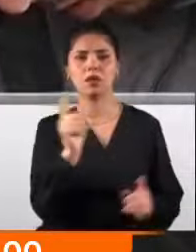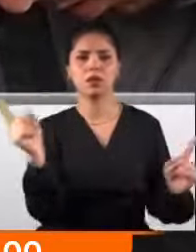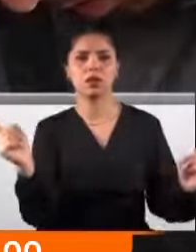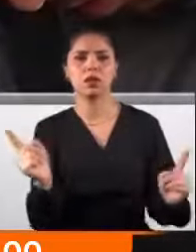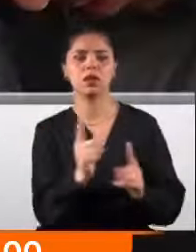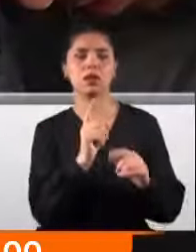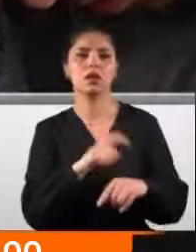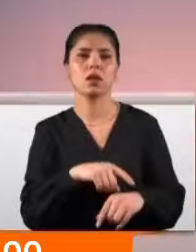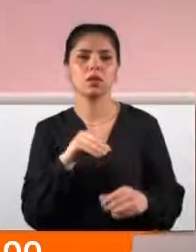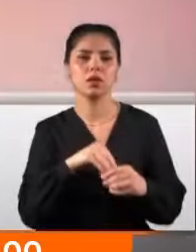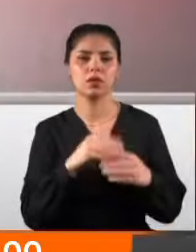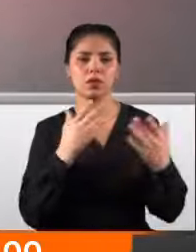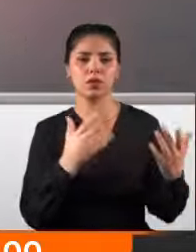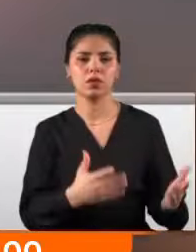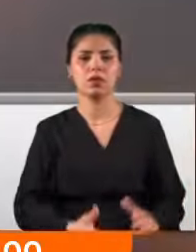açıdan kısa bir sürede.